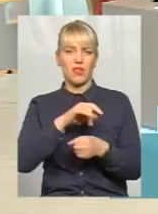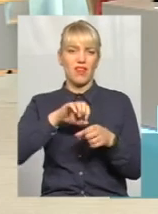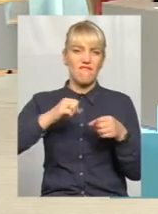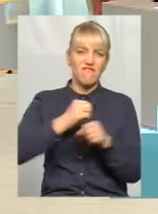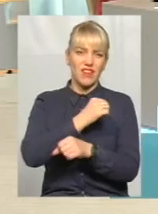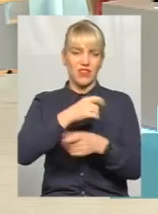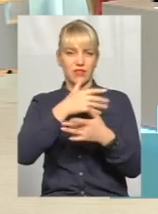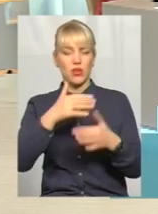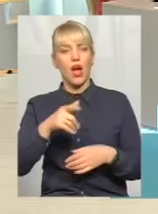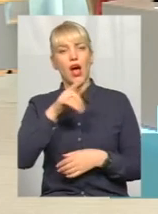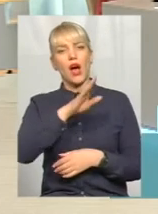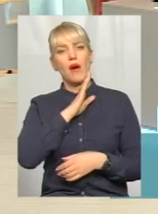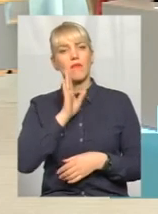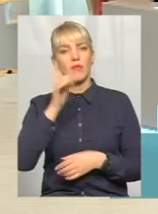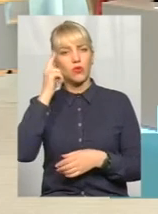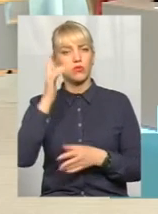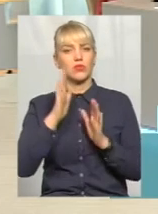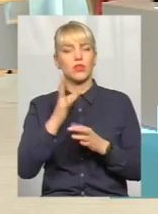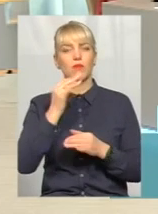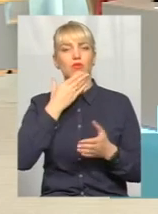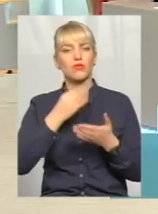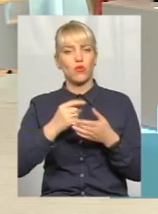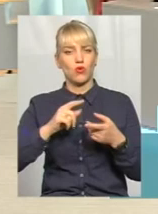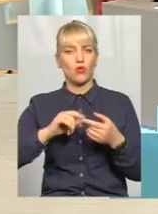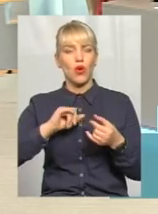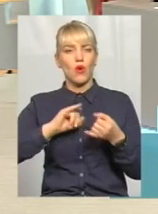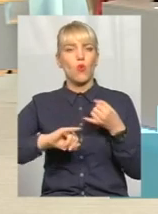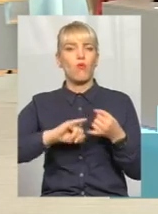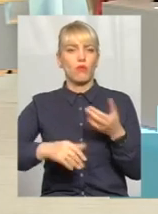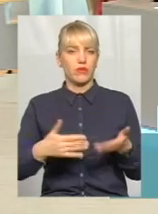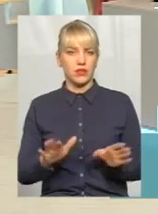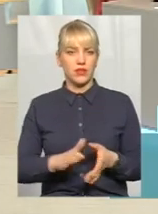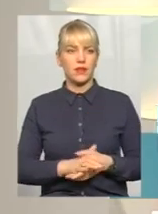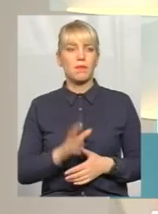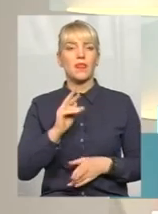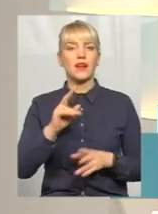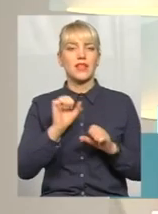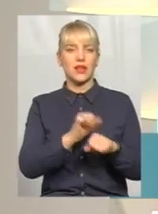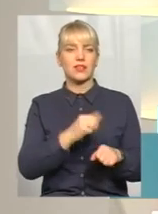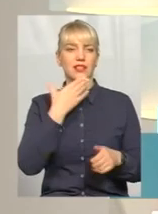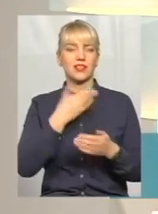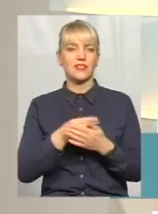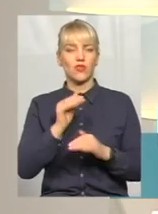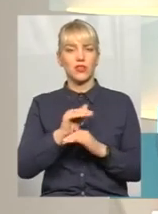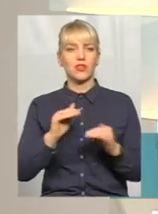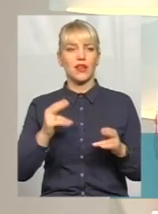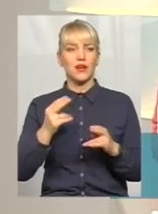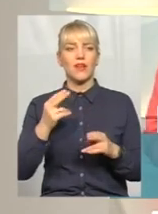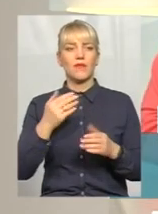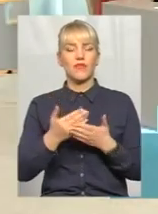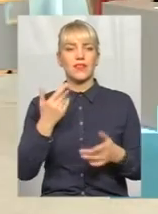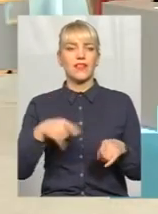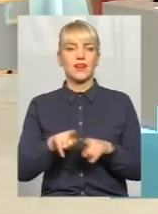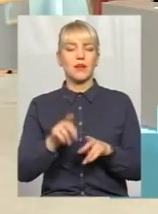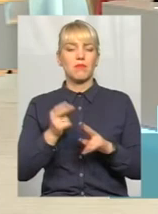далі, в неї одна думка, чи залишиться на волі її співмешканця. Пані Ніно, як захистити цих дітей від таких безвідповідальних